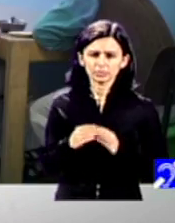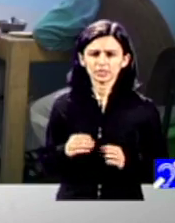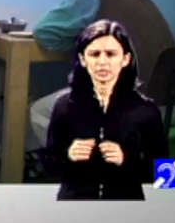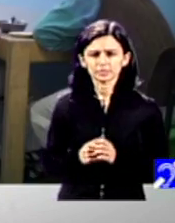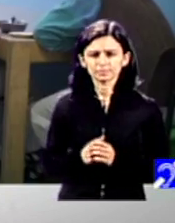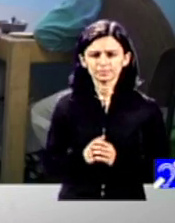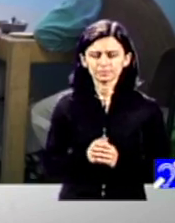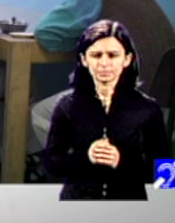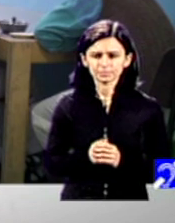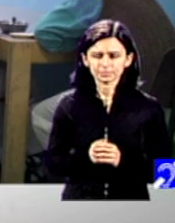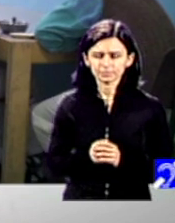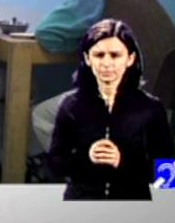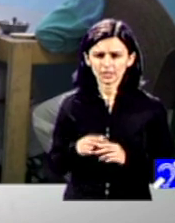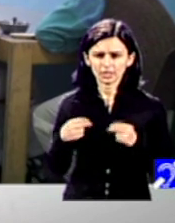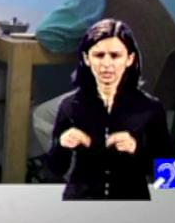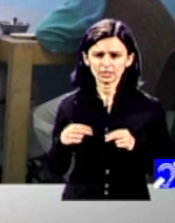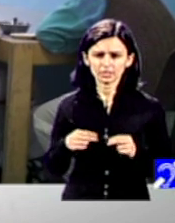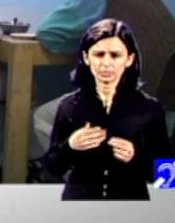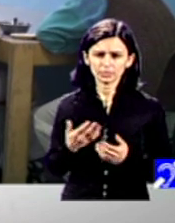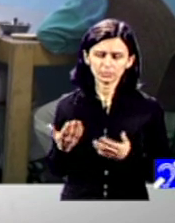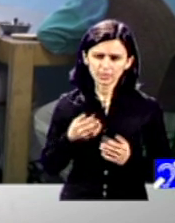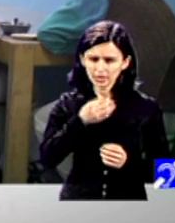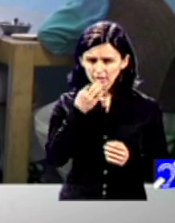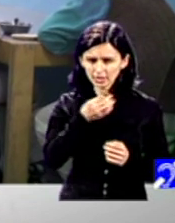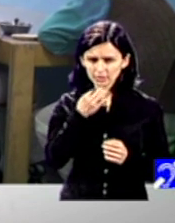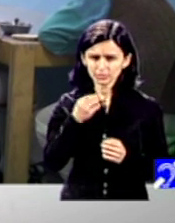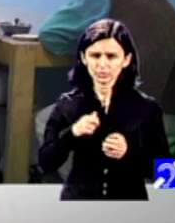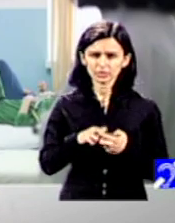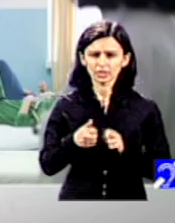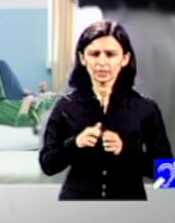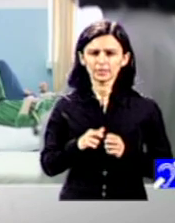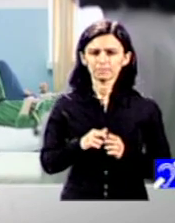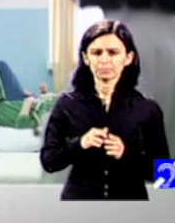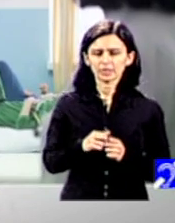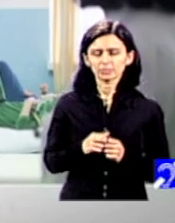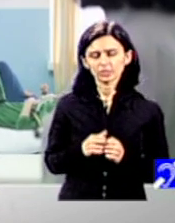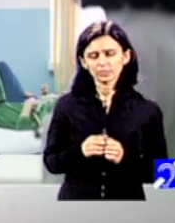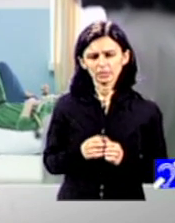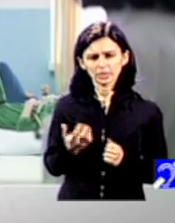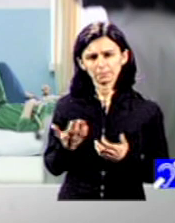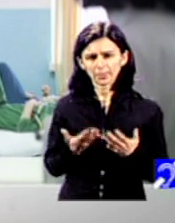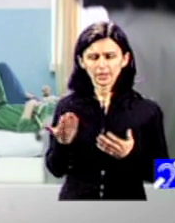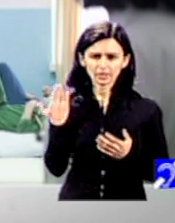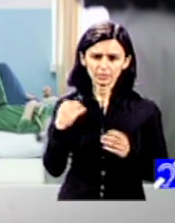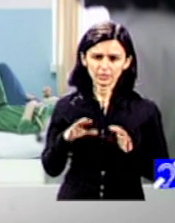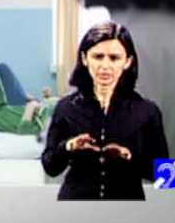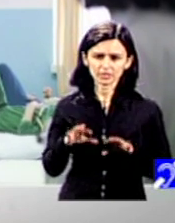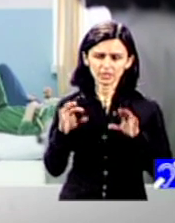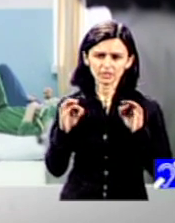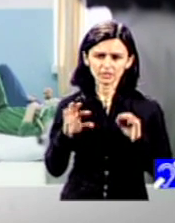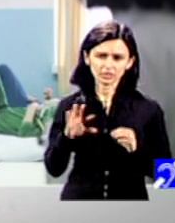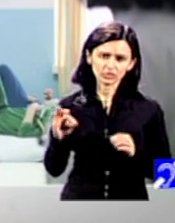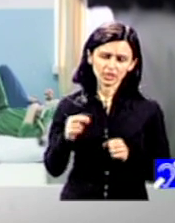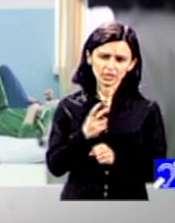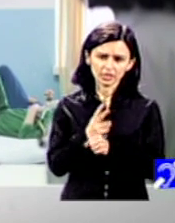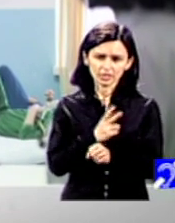mai rea. Exemplul pe care l-ați dat este concludent însă. Deci problema, în fine, mai fost regăsită și în alte state membre, deci aici